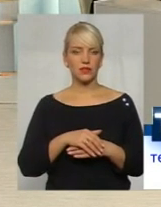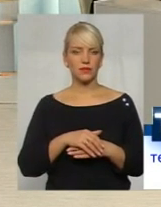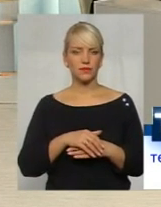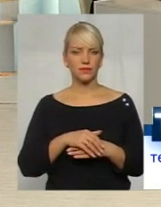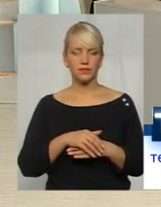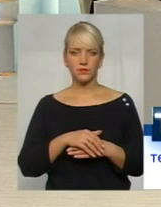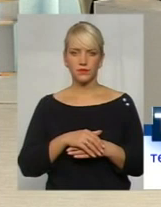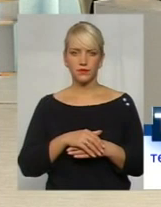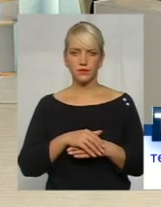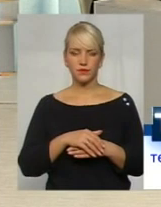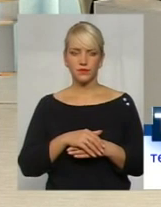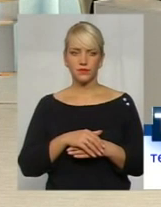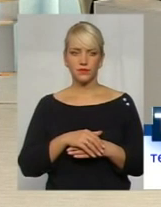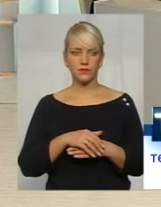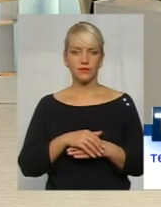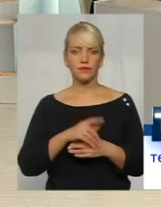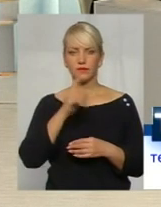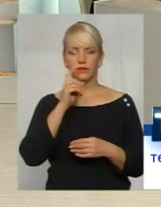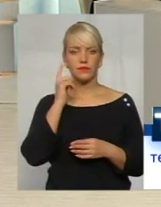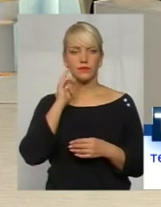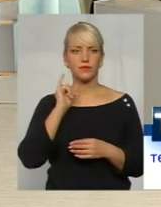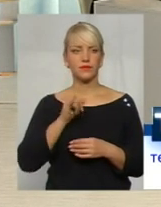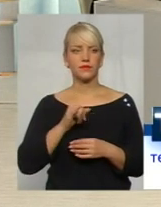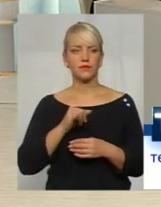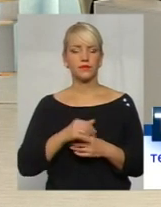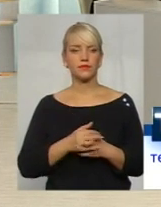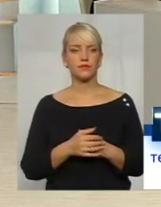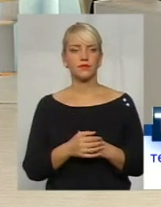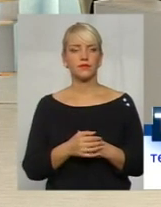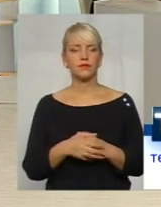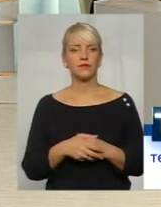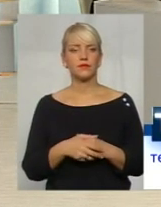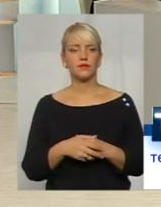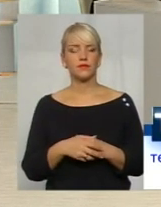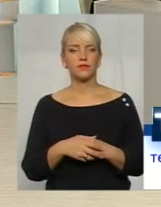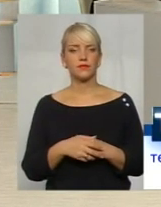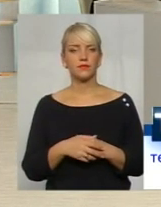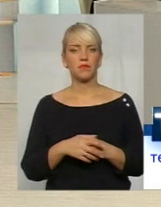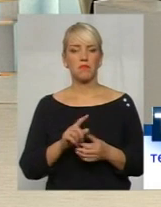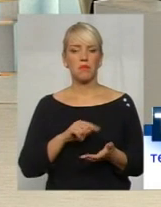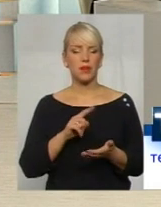по місту Хмельницькому? Зачем? Добрый вечер. таке чудесно питаю, тому що